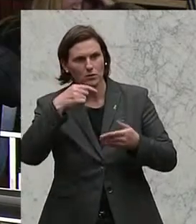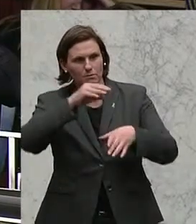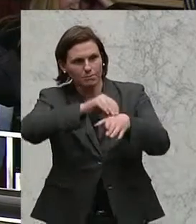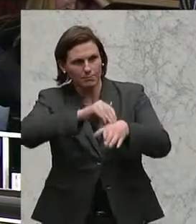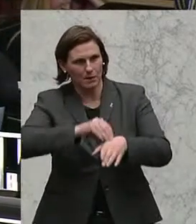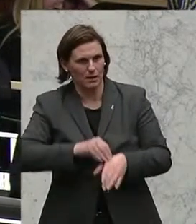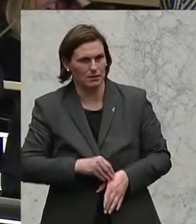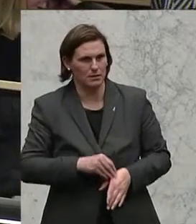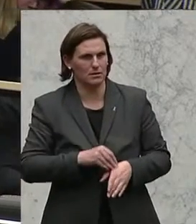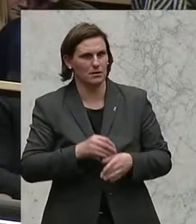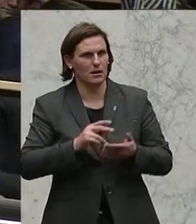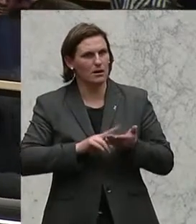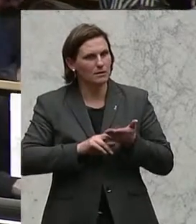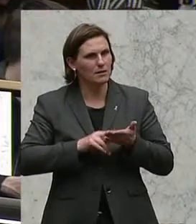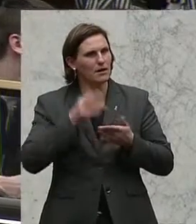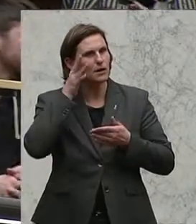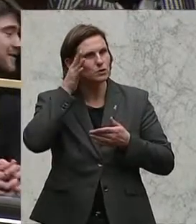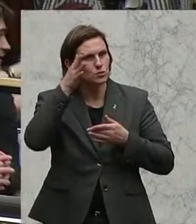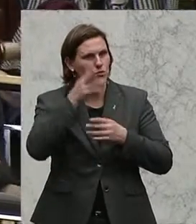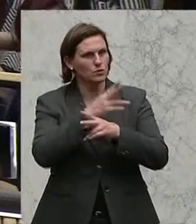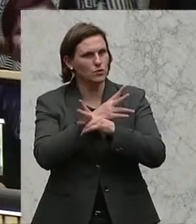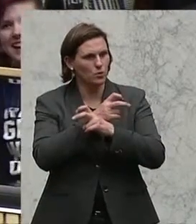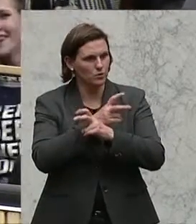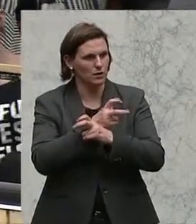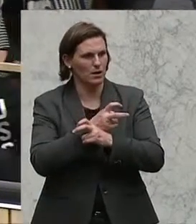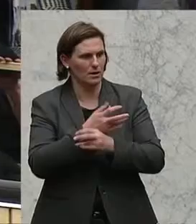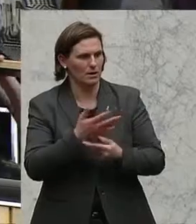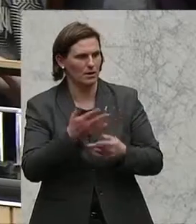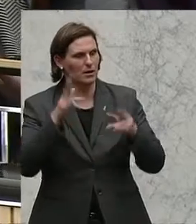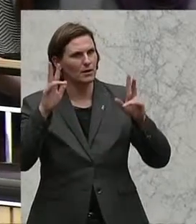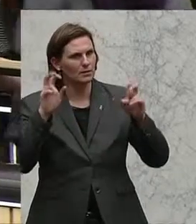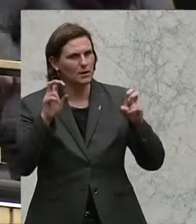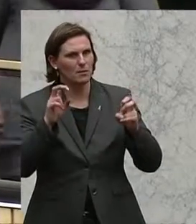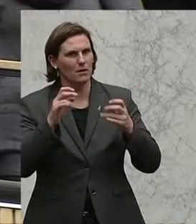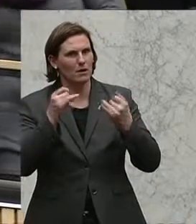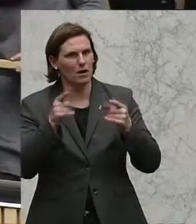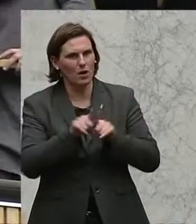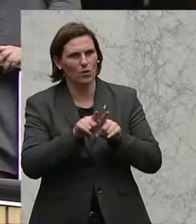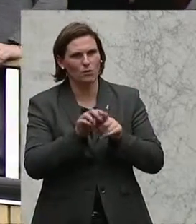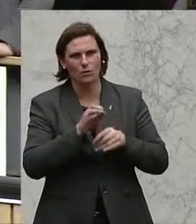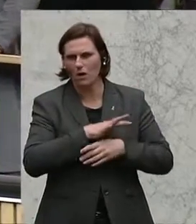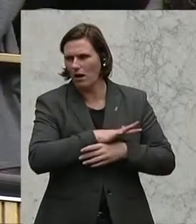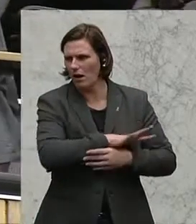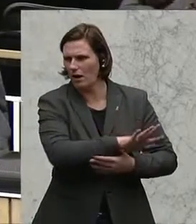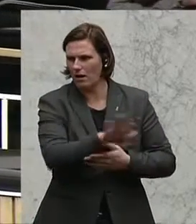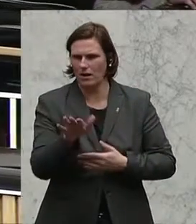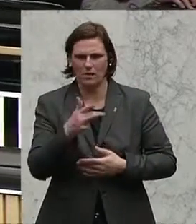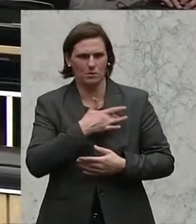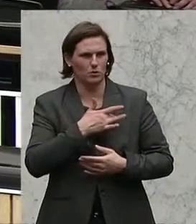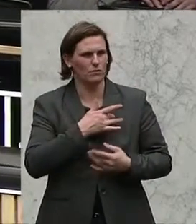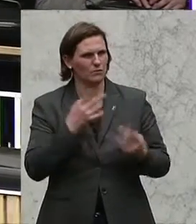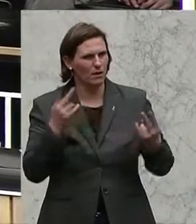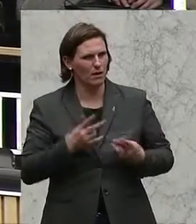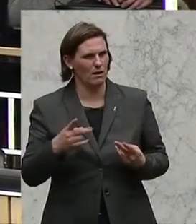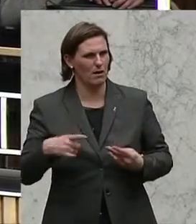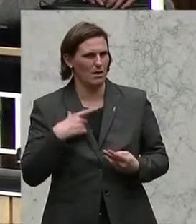einzubringen. Weil es geht um die digitale Zukunft Österreich, ein Thema, das ein Querschnittsthema ist und somit uns in allen Lebensbereichen